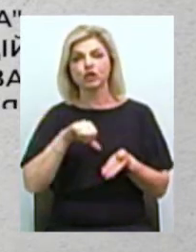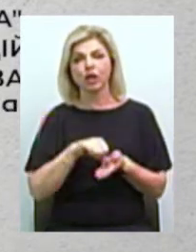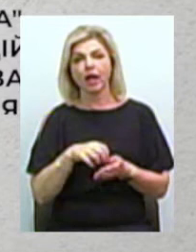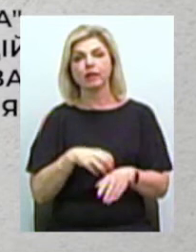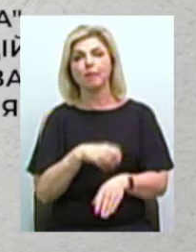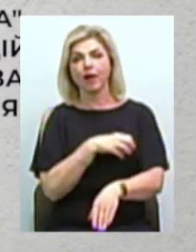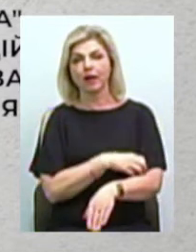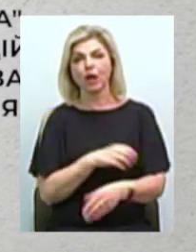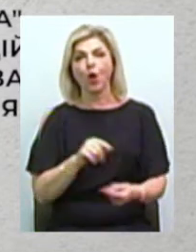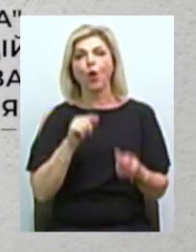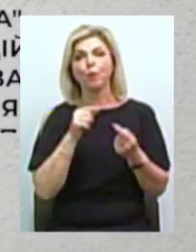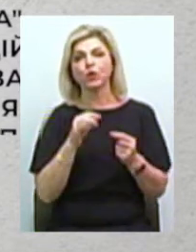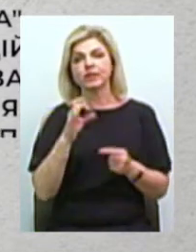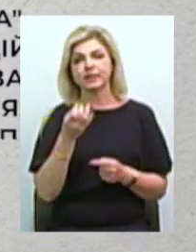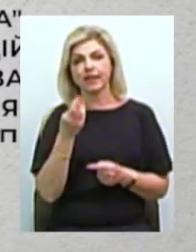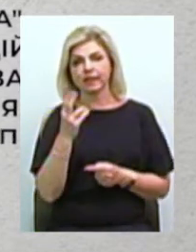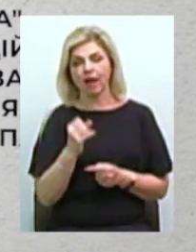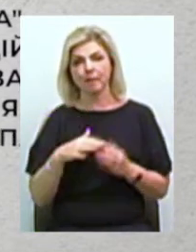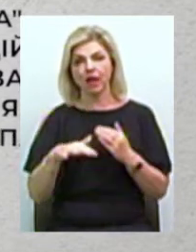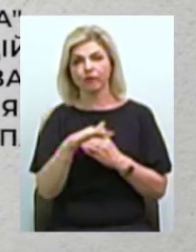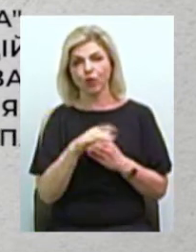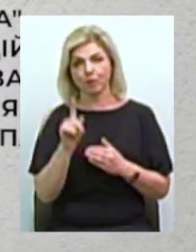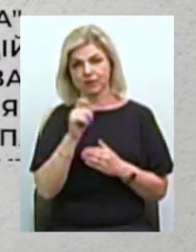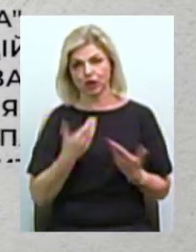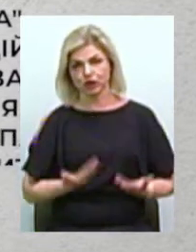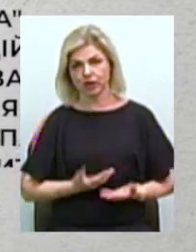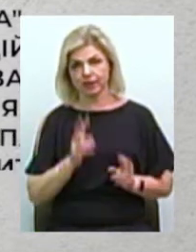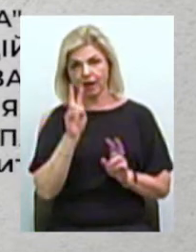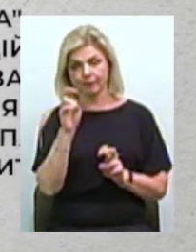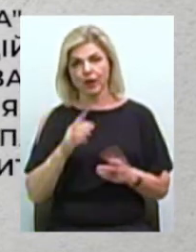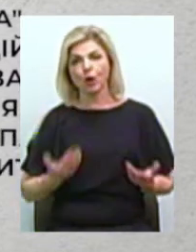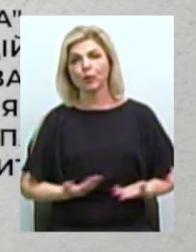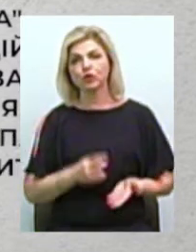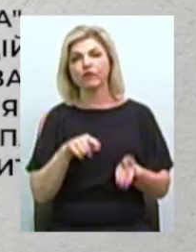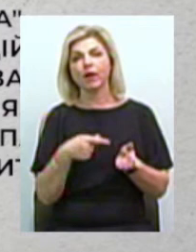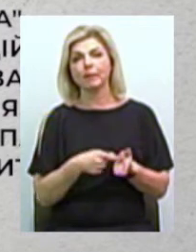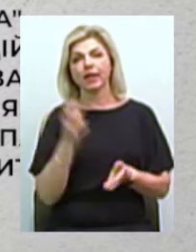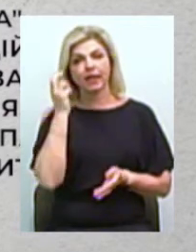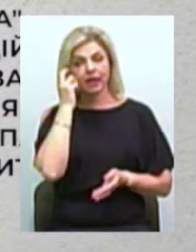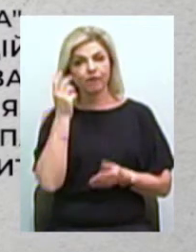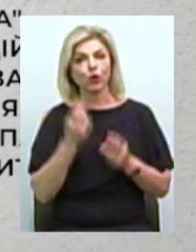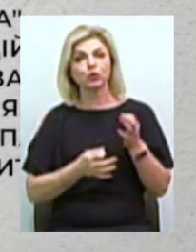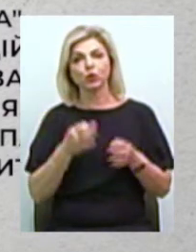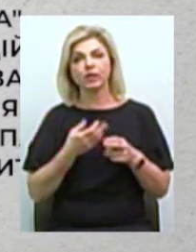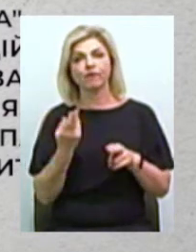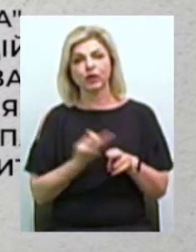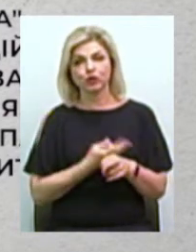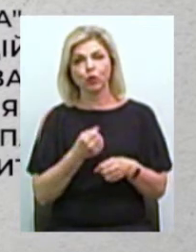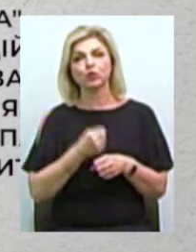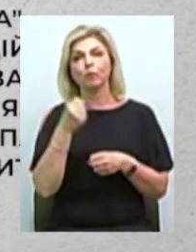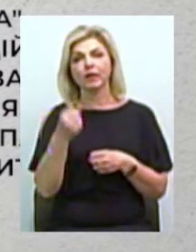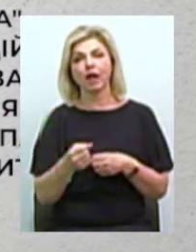партії «Опозиційна платформа за життя» Проживає в місті Києві Судимість відсутня Суб'єкт висування